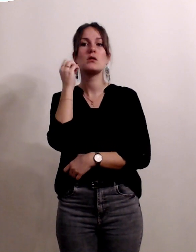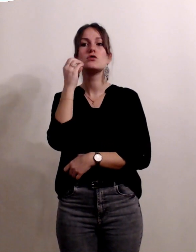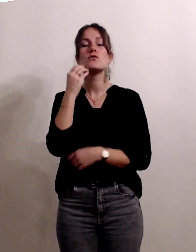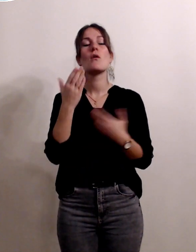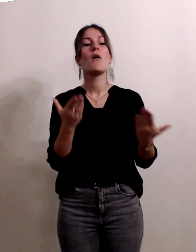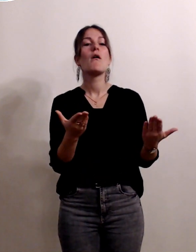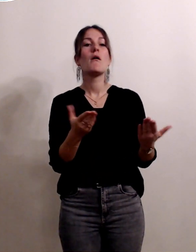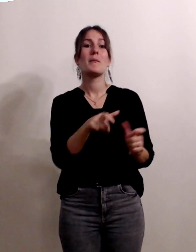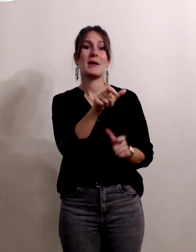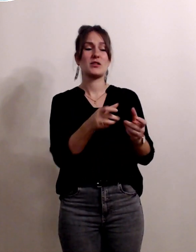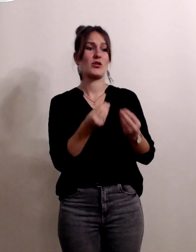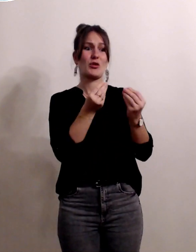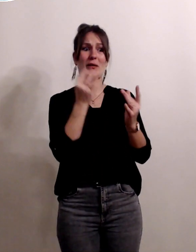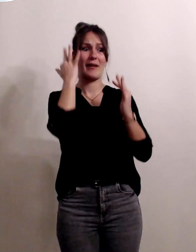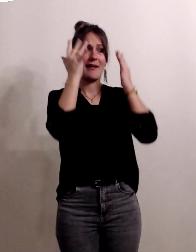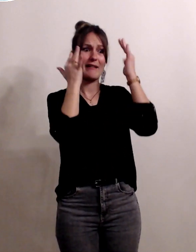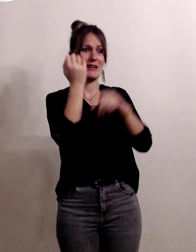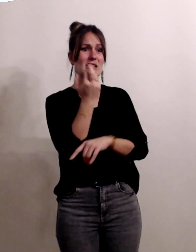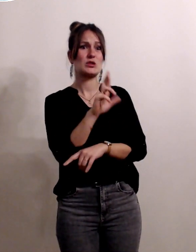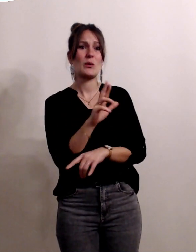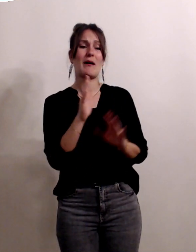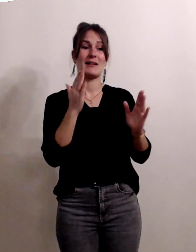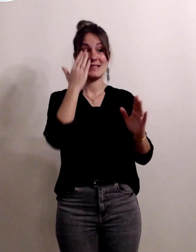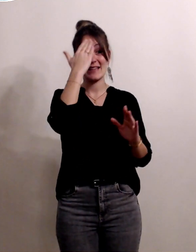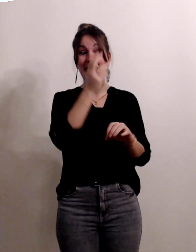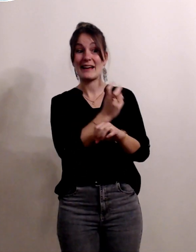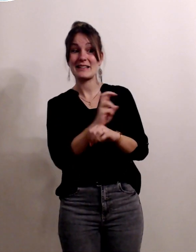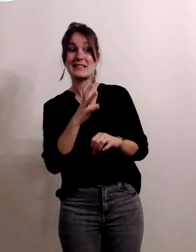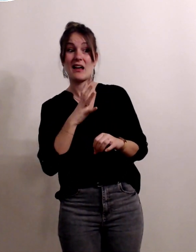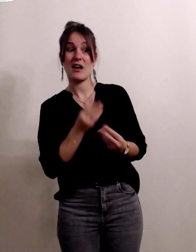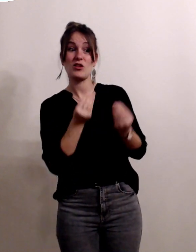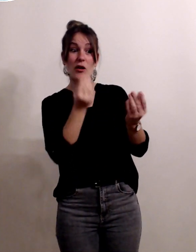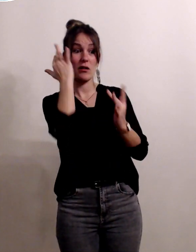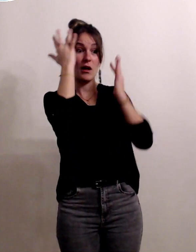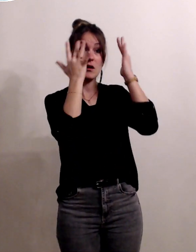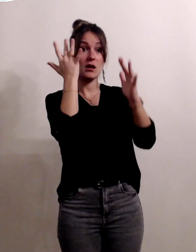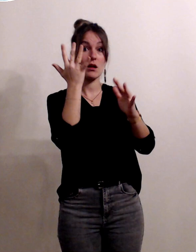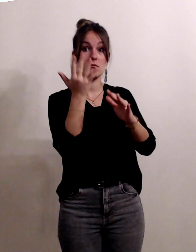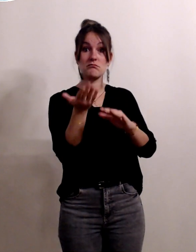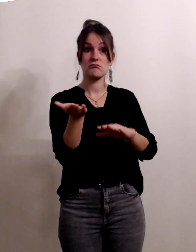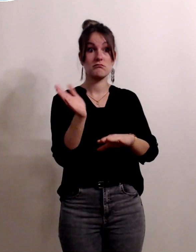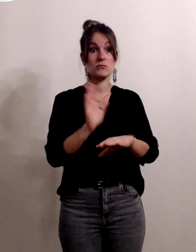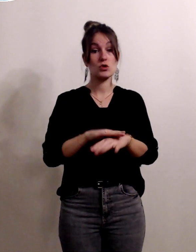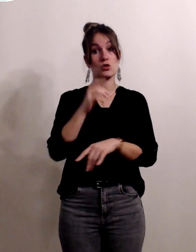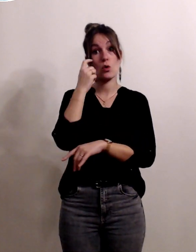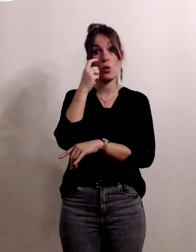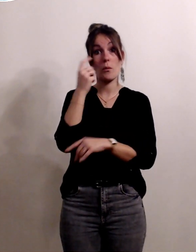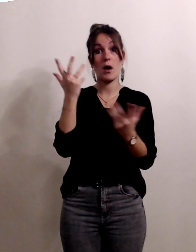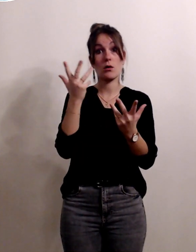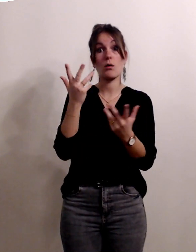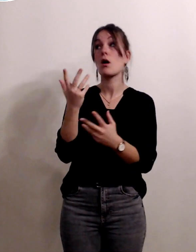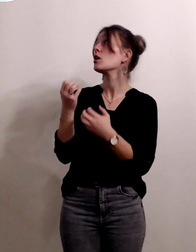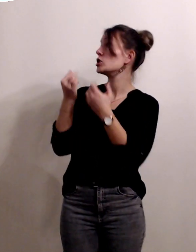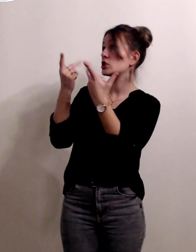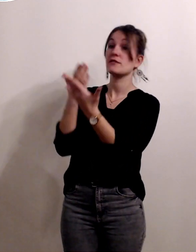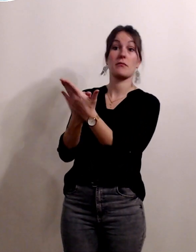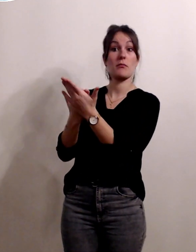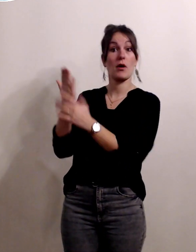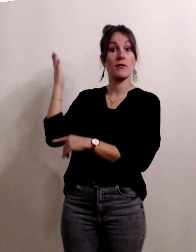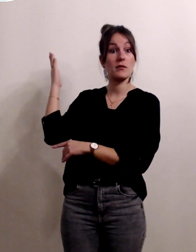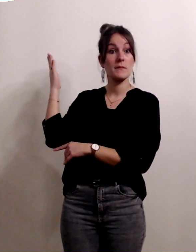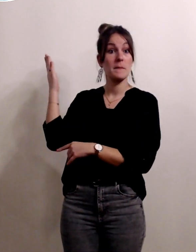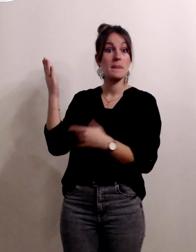inquiéter les gens finalement à parler de risque on s'aperçoit que comme on vous a montré les chiffres finalement la plupart des